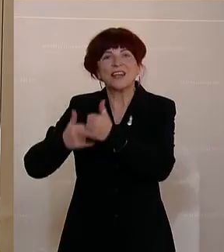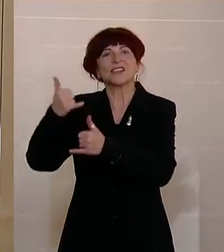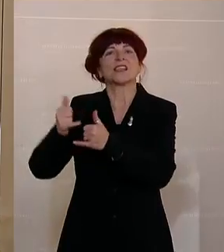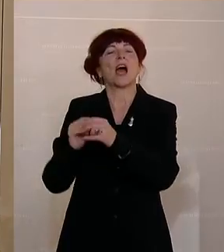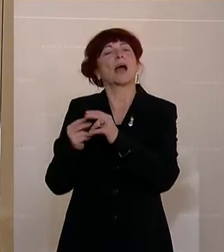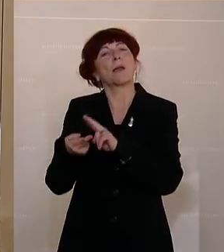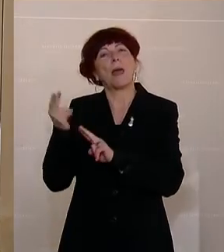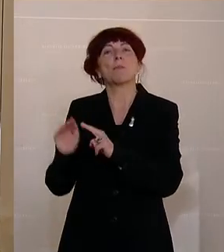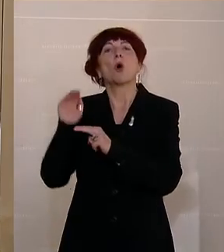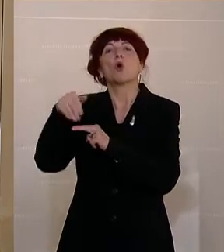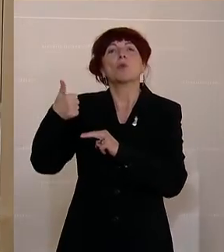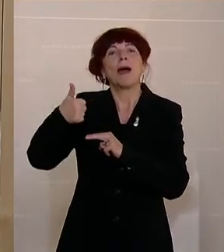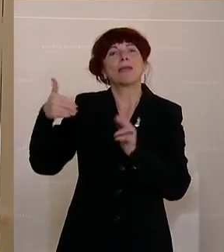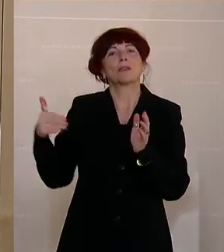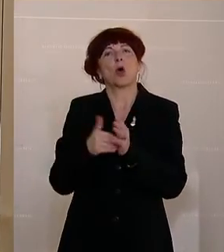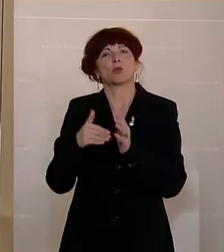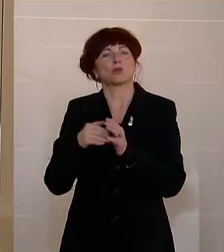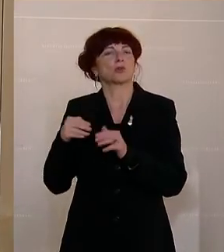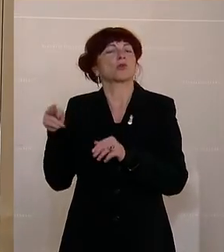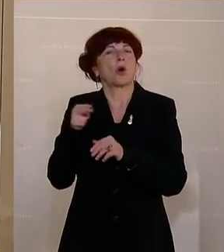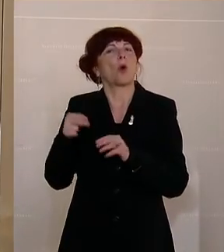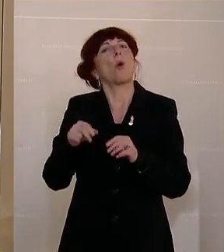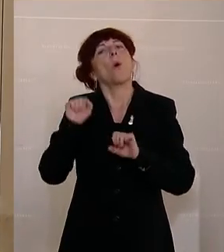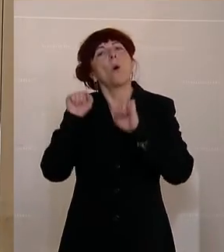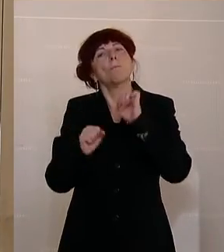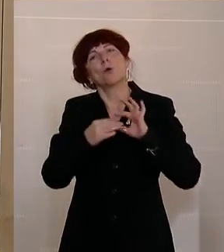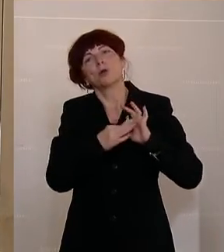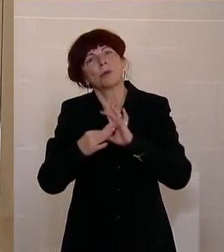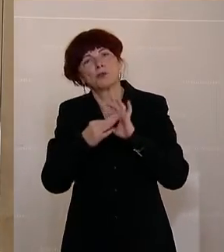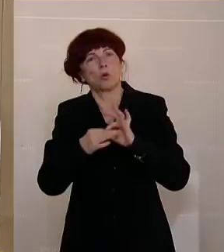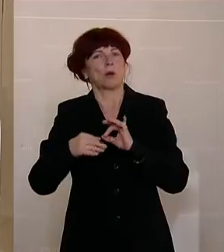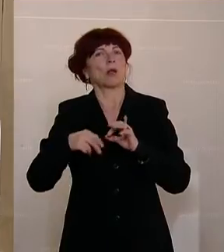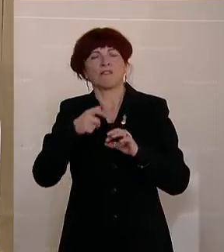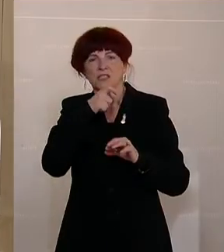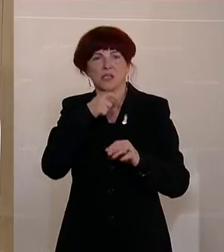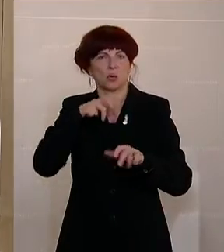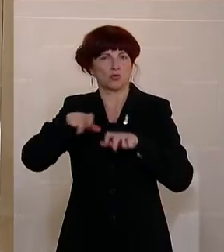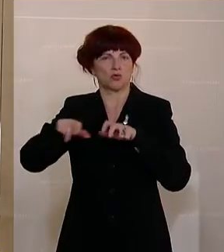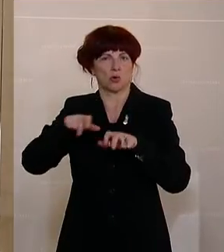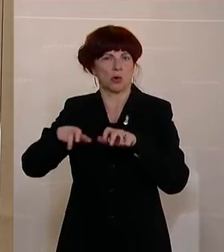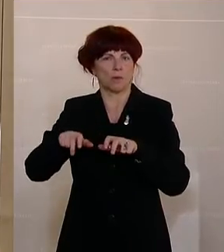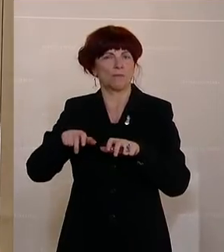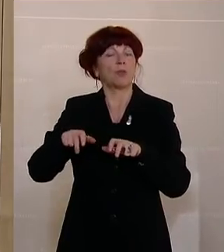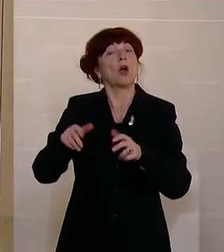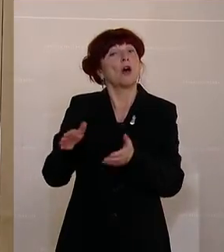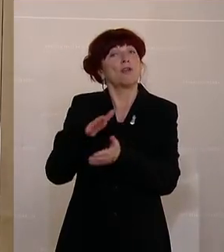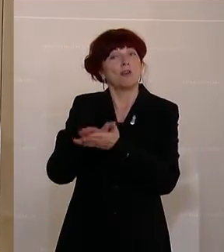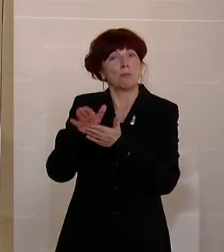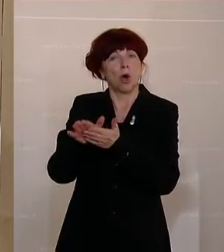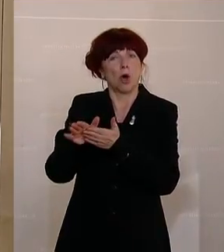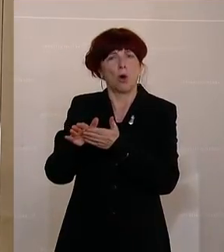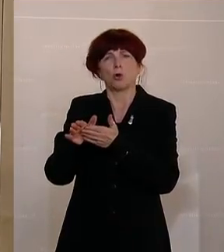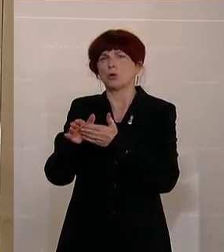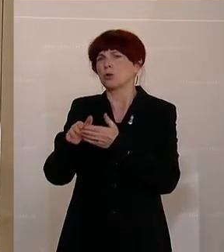Versicherungssteuer zahlen. Hat einen Verbrauch von 6 Liter pro 100 Kilometer. Das heißt, ich zahle